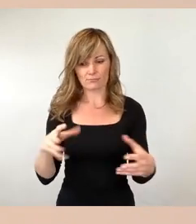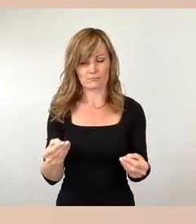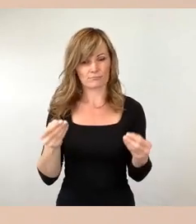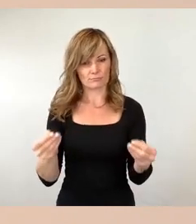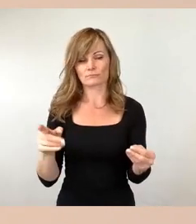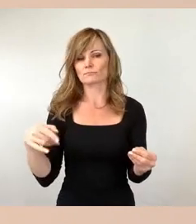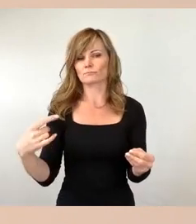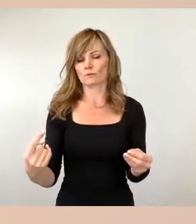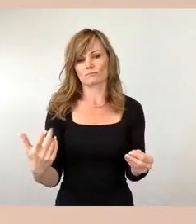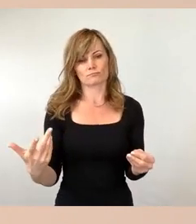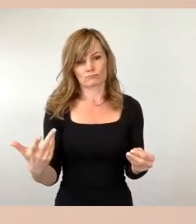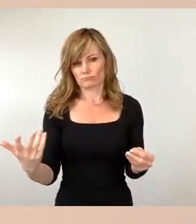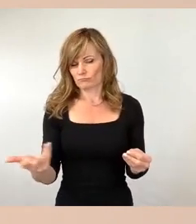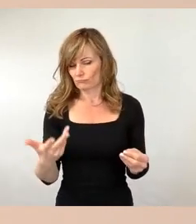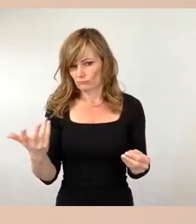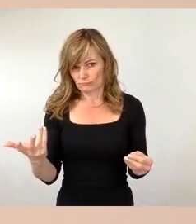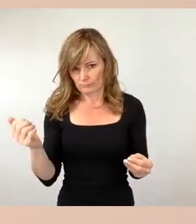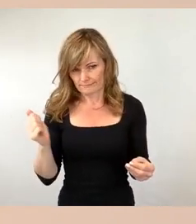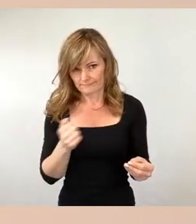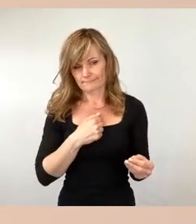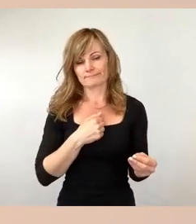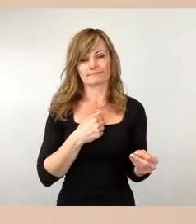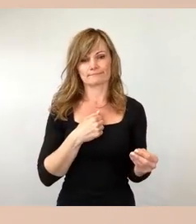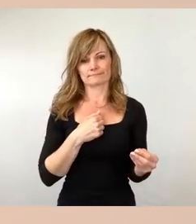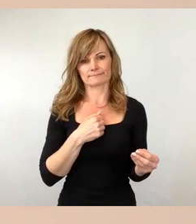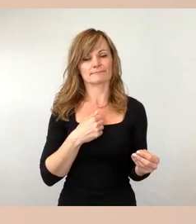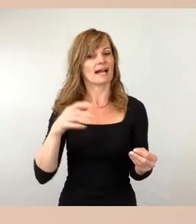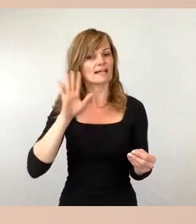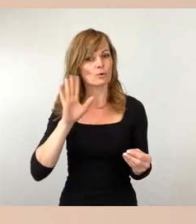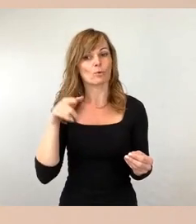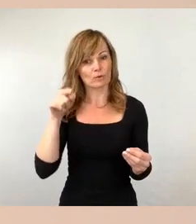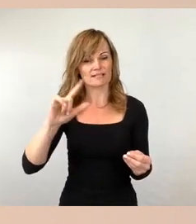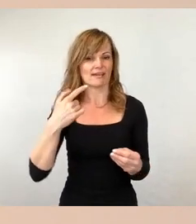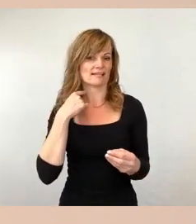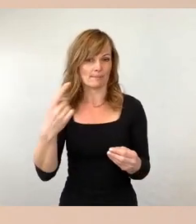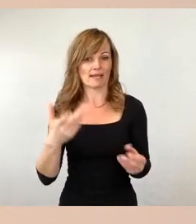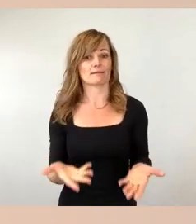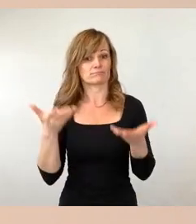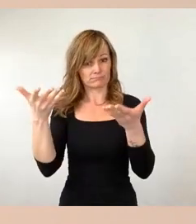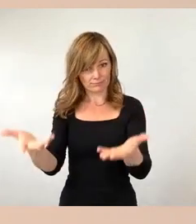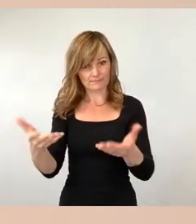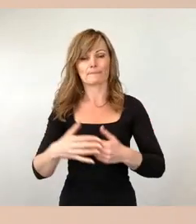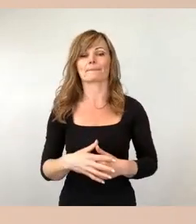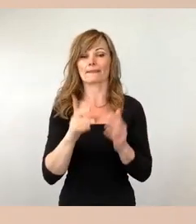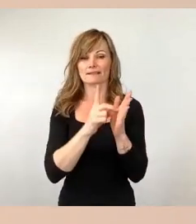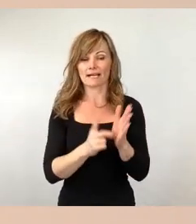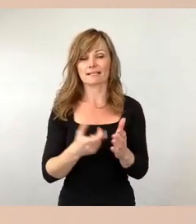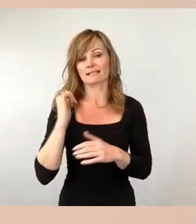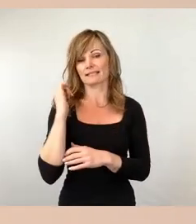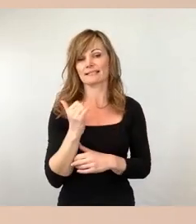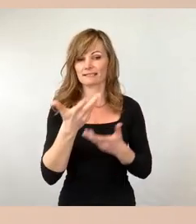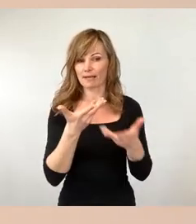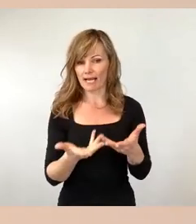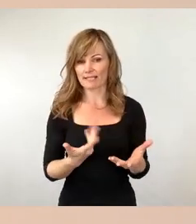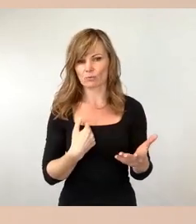Anhörung vorstellen können. Die Daten, die ich in der Dienstberatung gezeigt habe, hatten aber jetzt